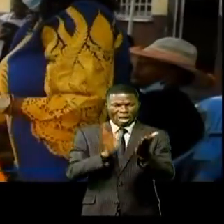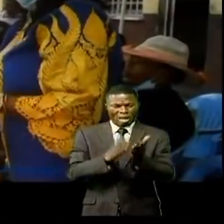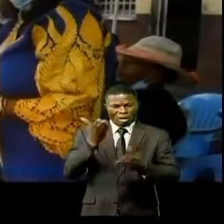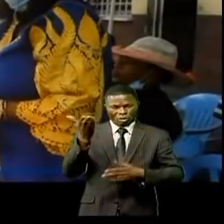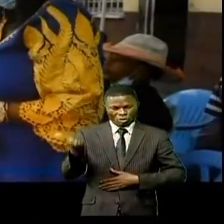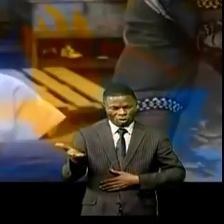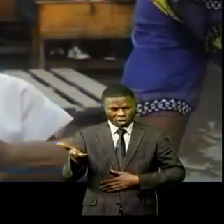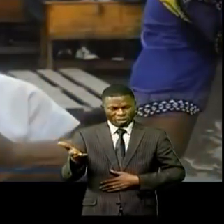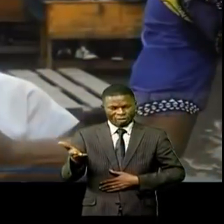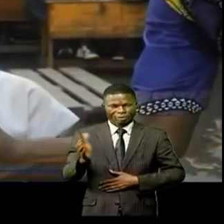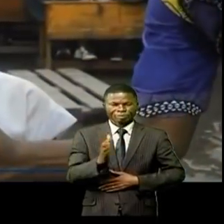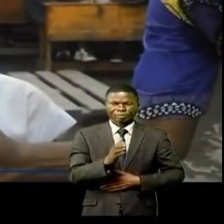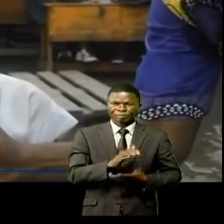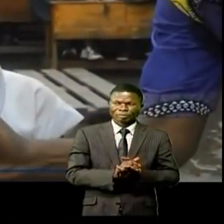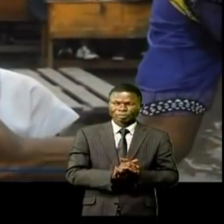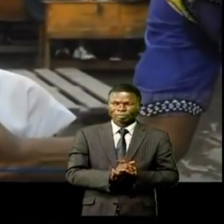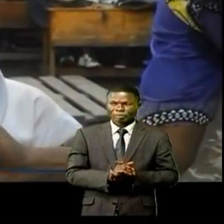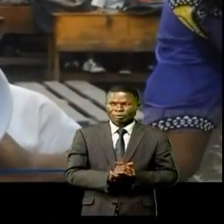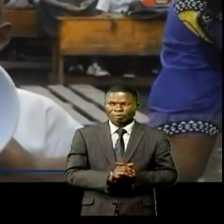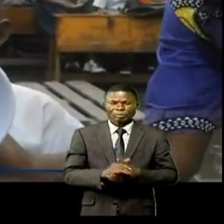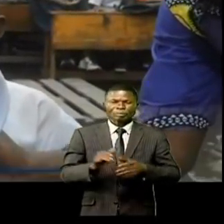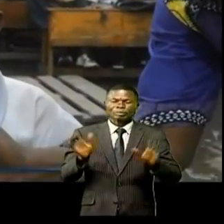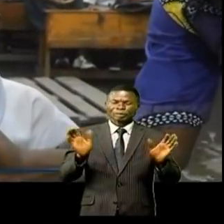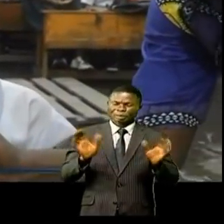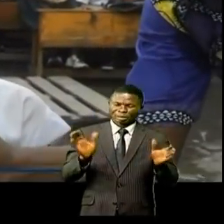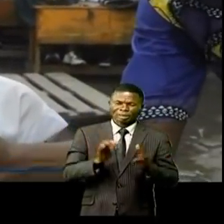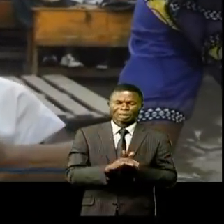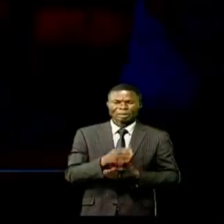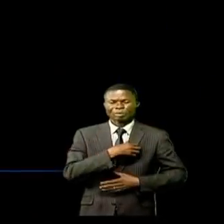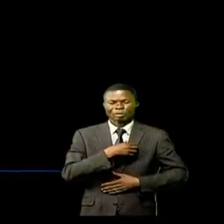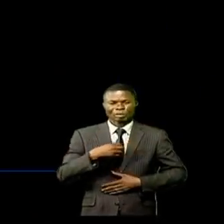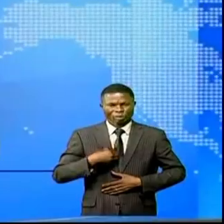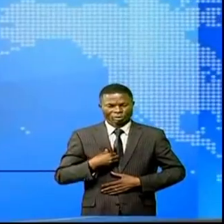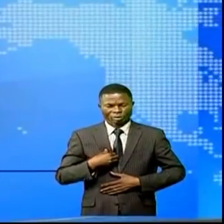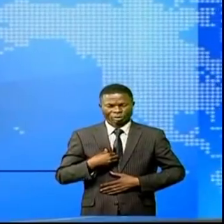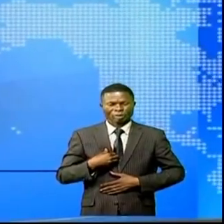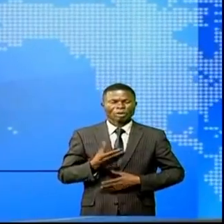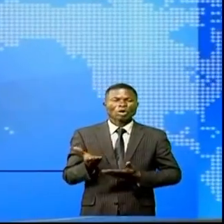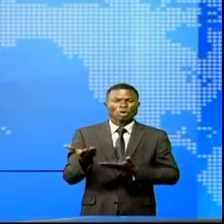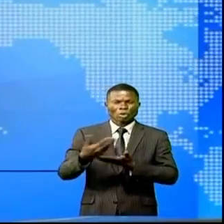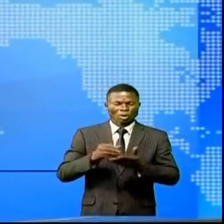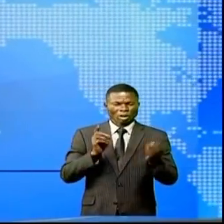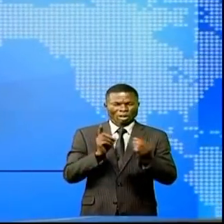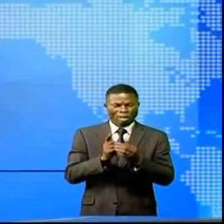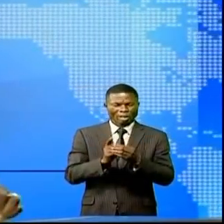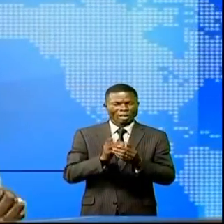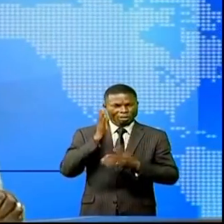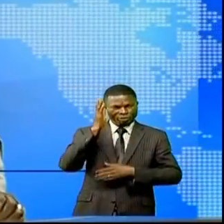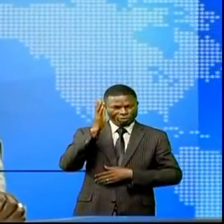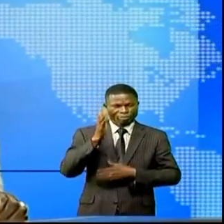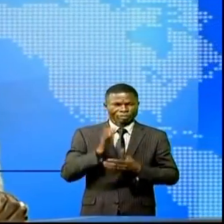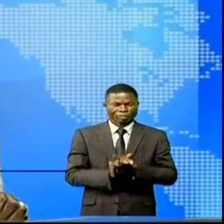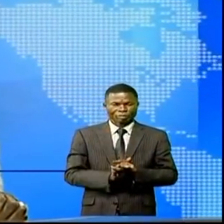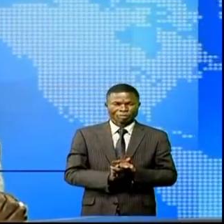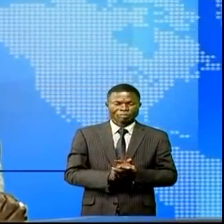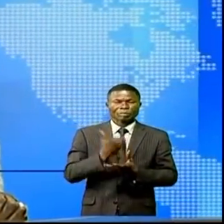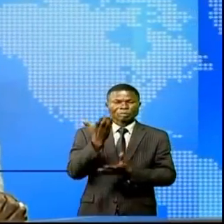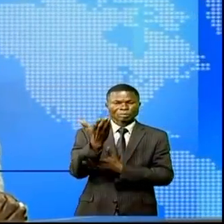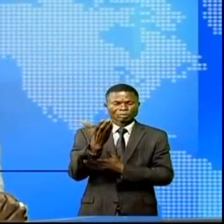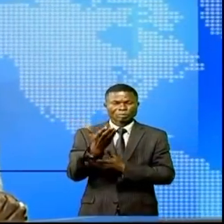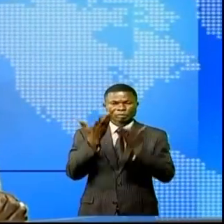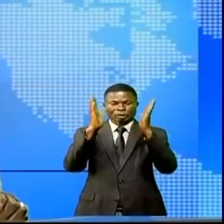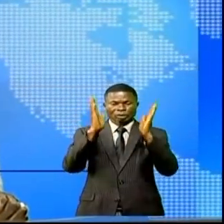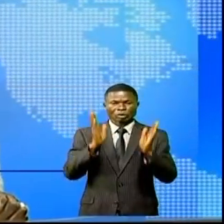établissement scolaire. Au revoir ma classe, à bientôt. Et puis ce SOS des étudiants